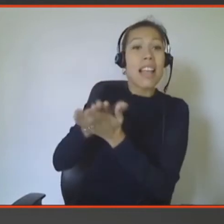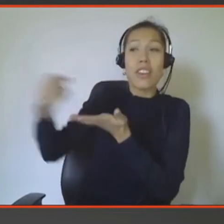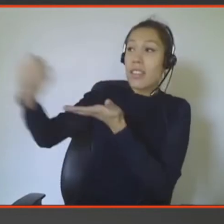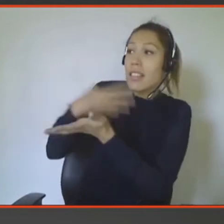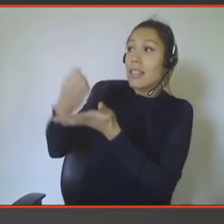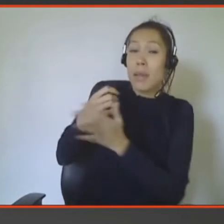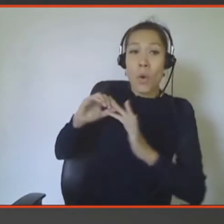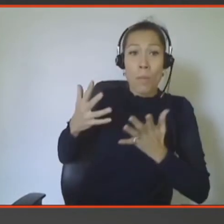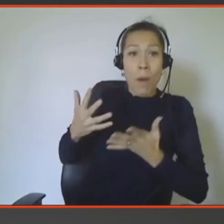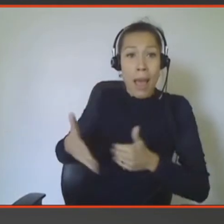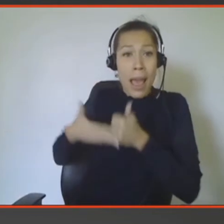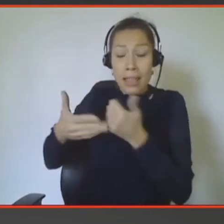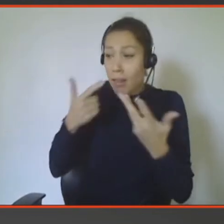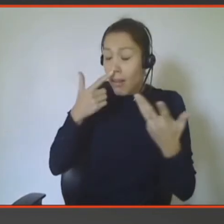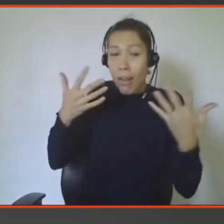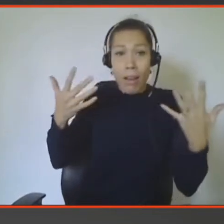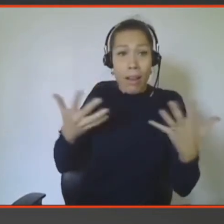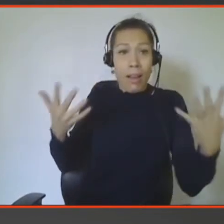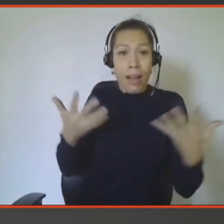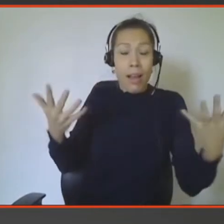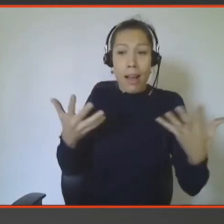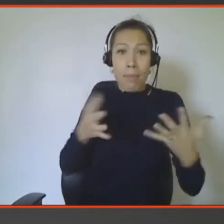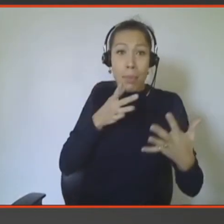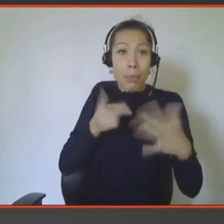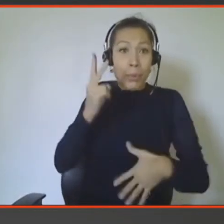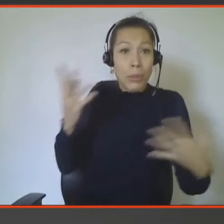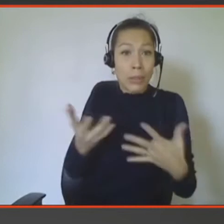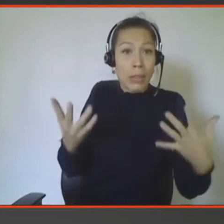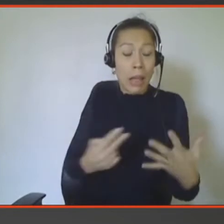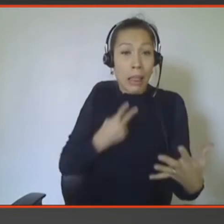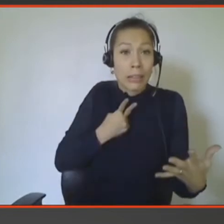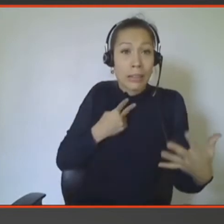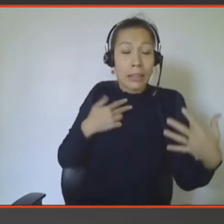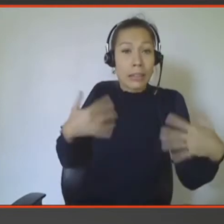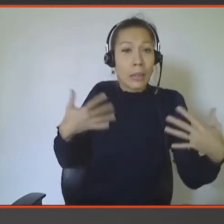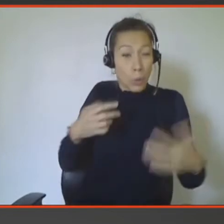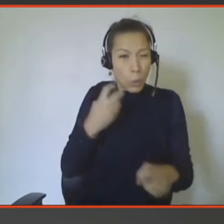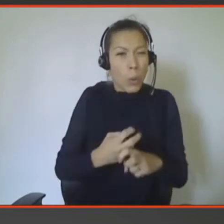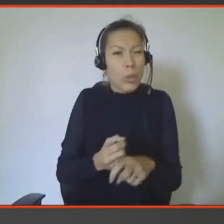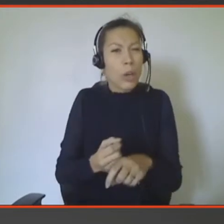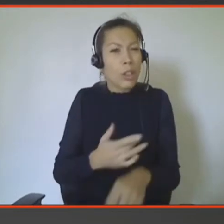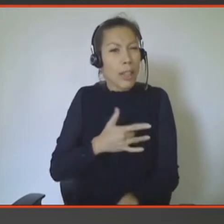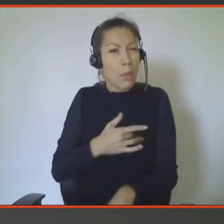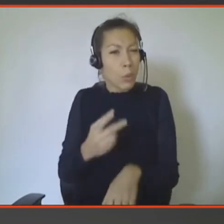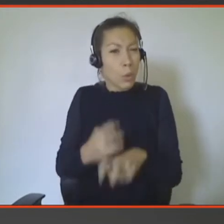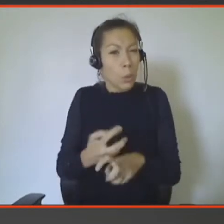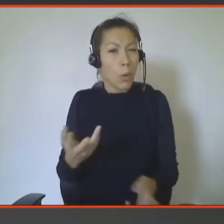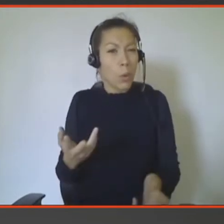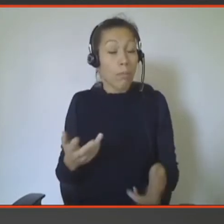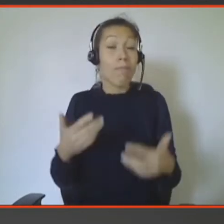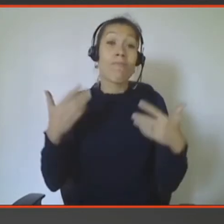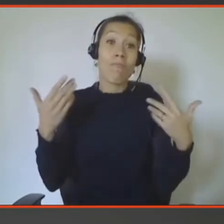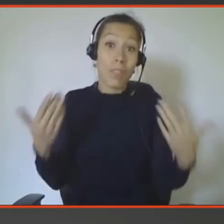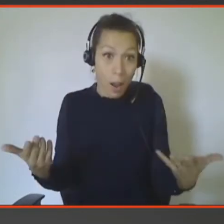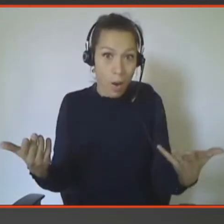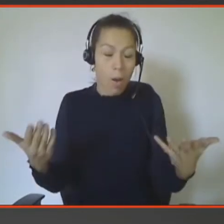gros, vous êtes complètement impuissant depuis l'endroit où vous êtes. Et la façon dont ça fonctionne, en fait, c'est un principe très simple, c'est juste comme une